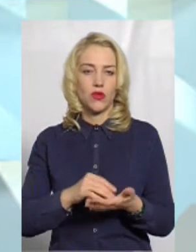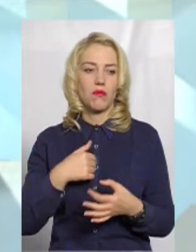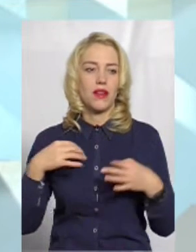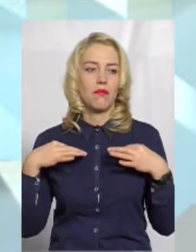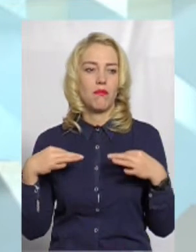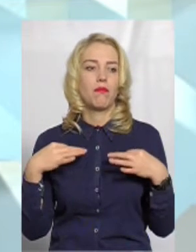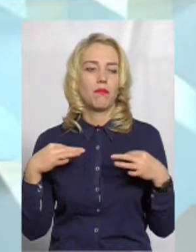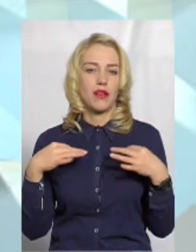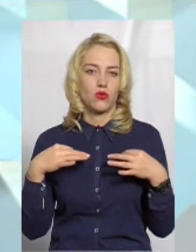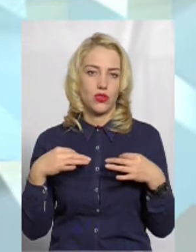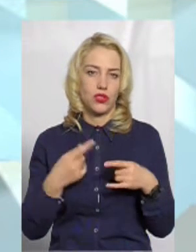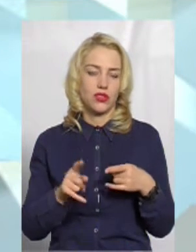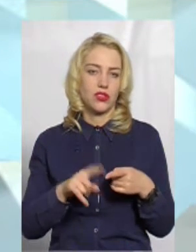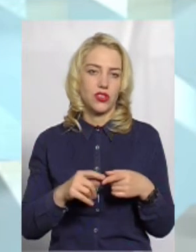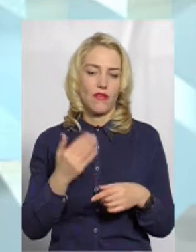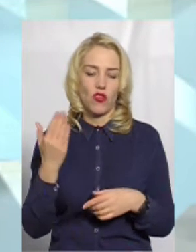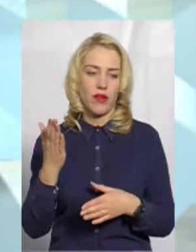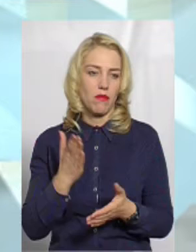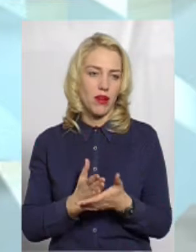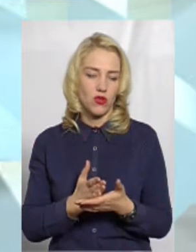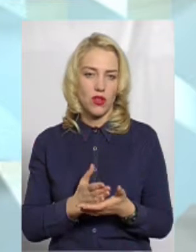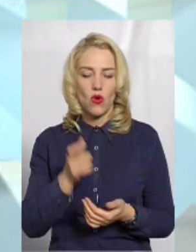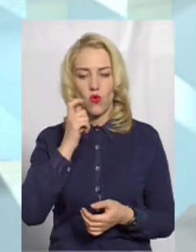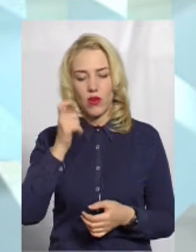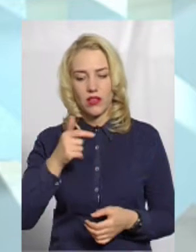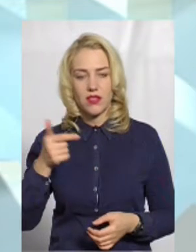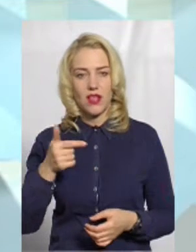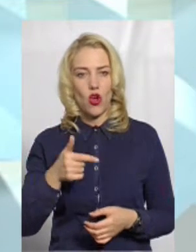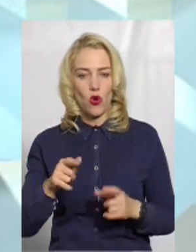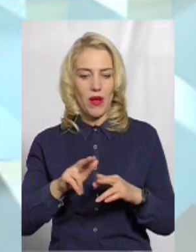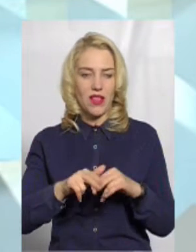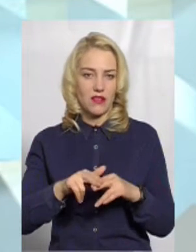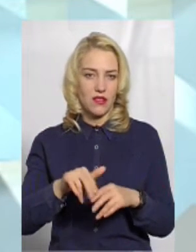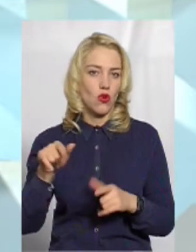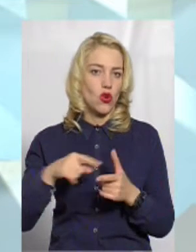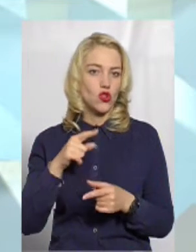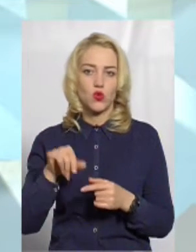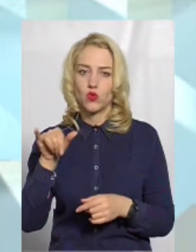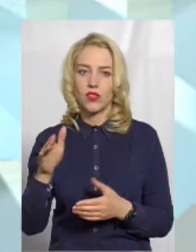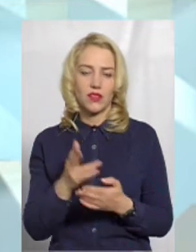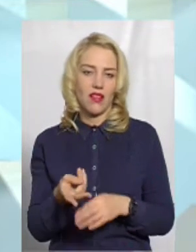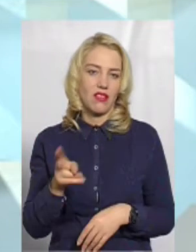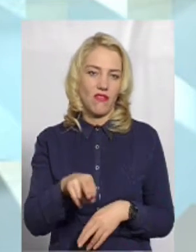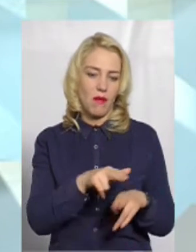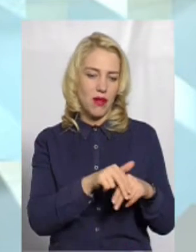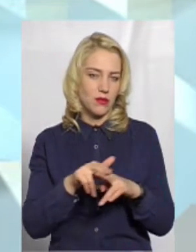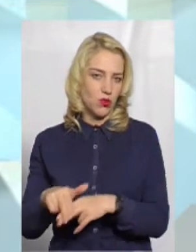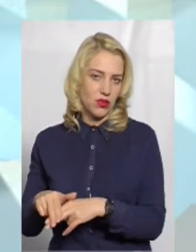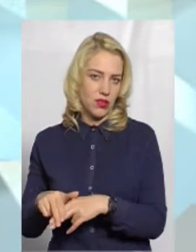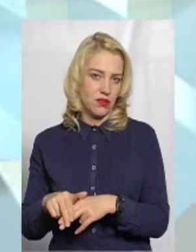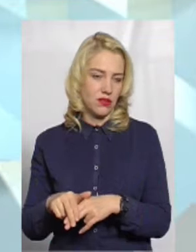байдужить, чи вони мають українське громадянство, чи вони мають якесь два паспорти.